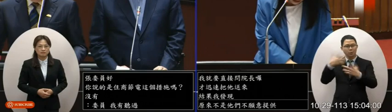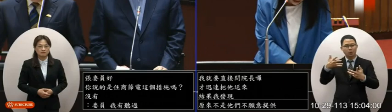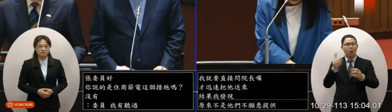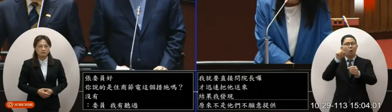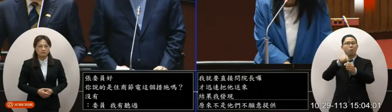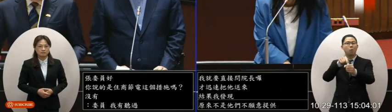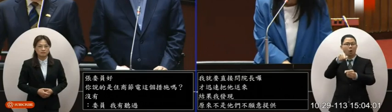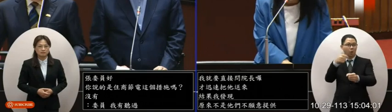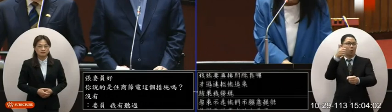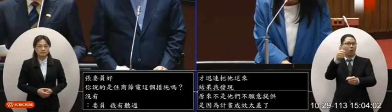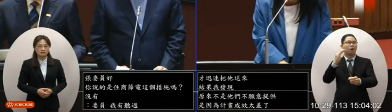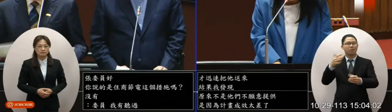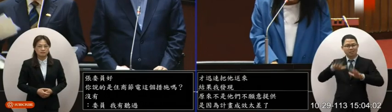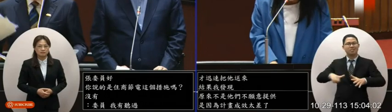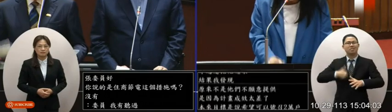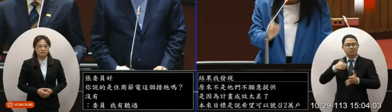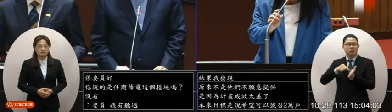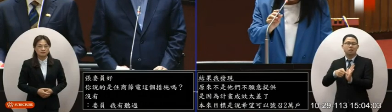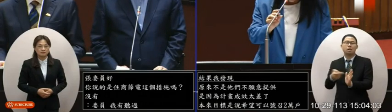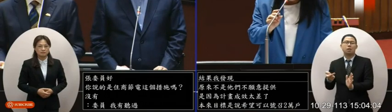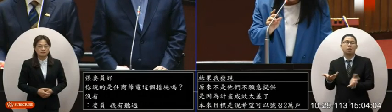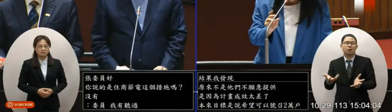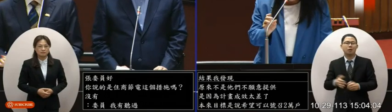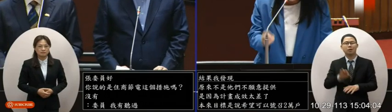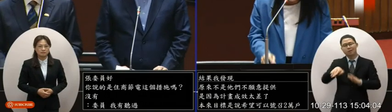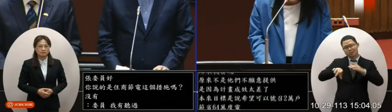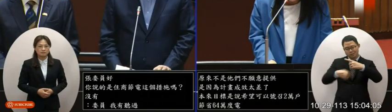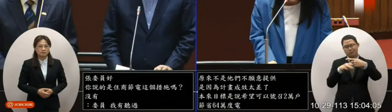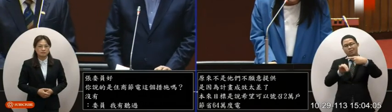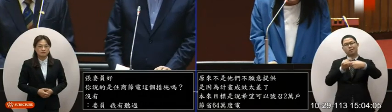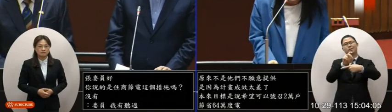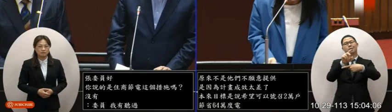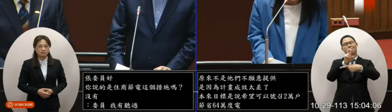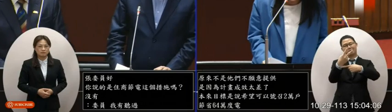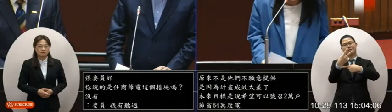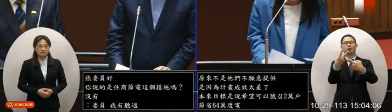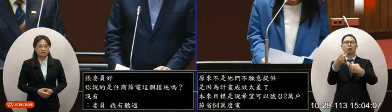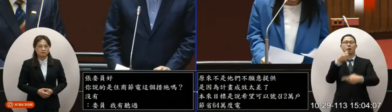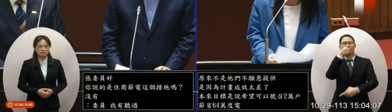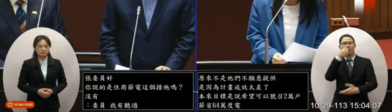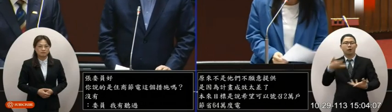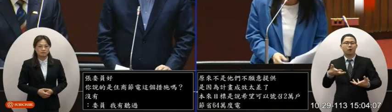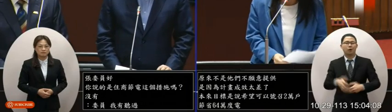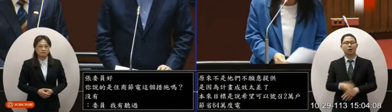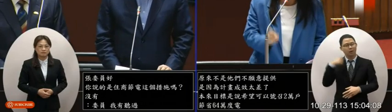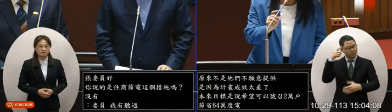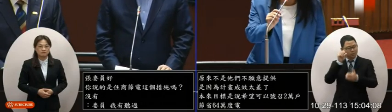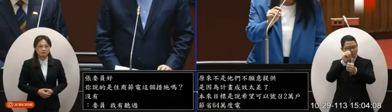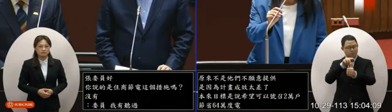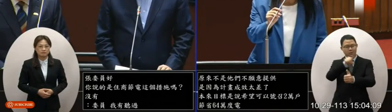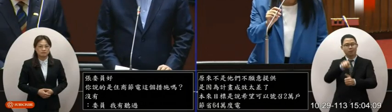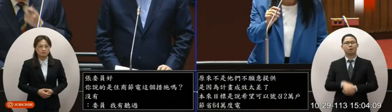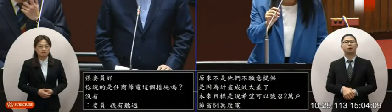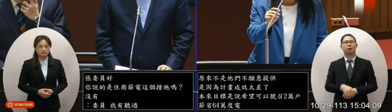結果這個現實很骨感喔大概只有2%的一個完成率喔那所以呢本席想要提醒一下